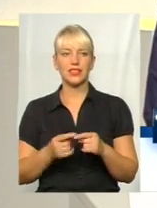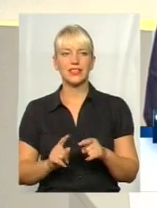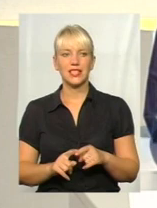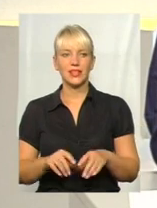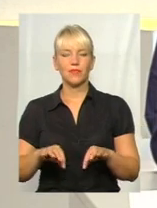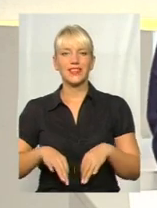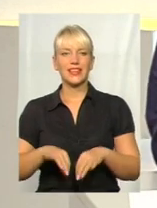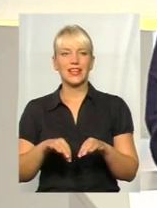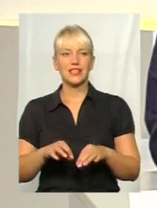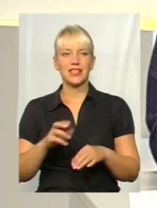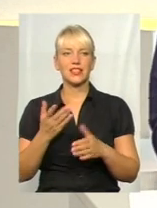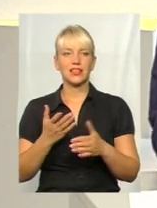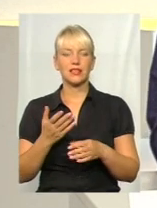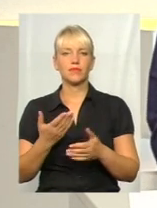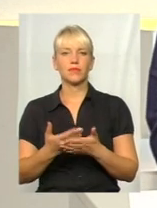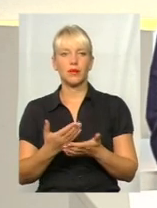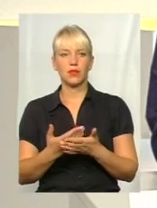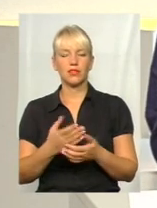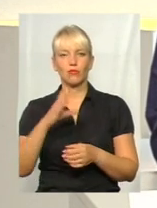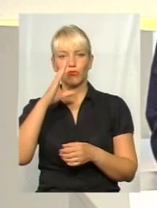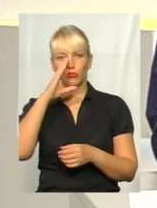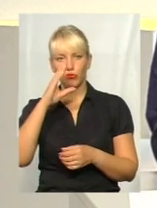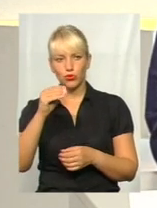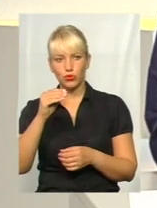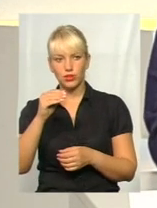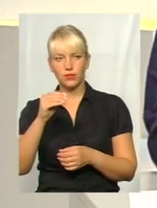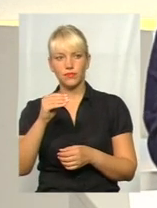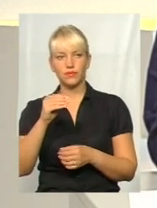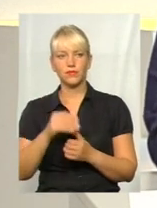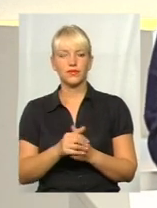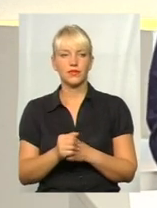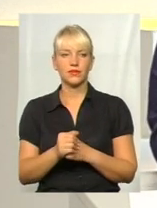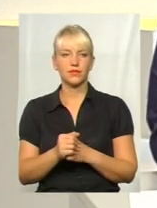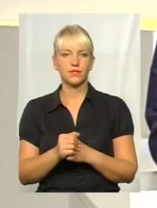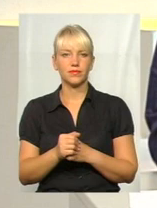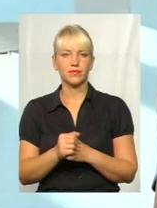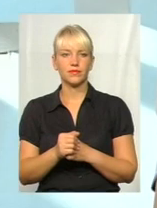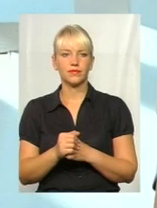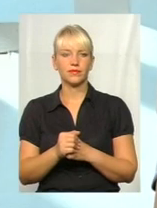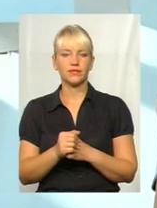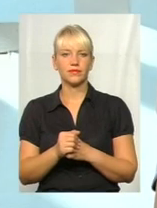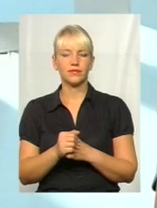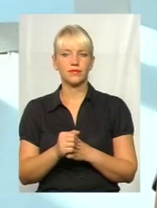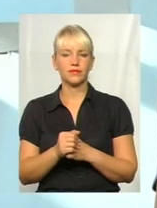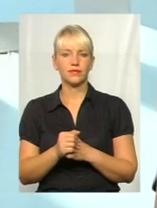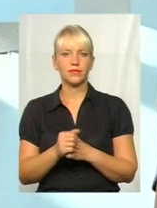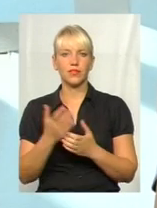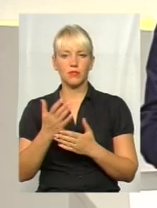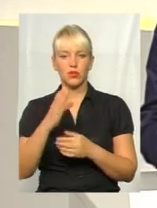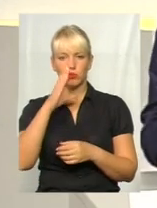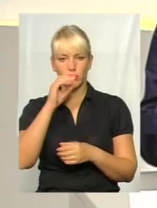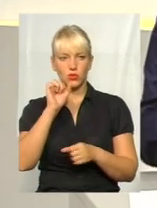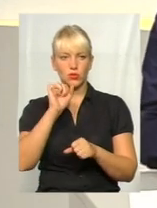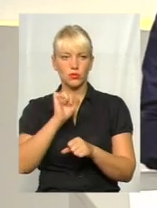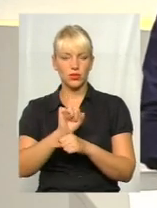засіб, яким я їду, тобто маршрутка, зупиняється чітко